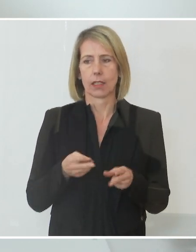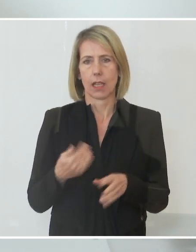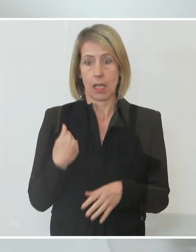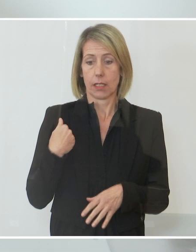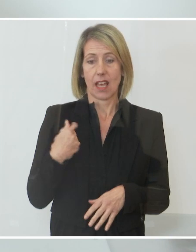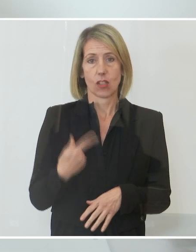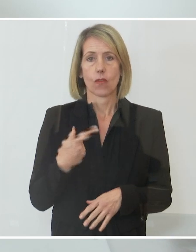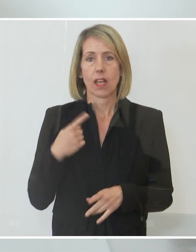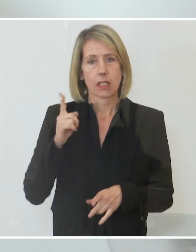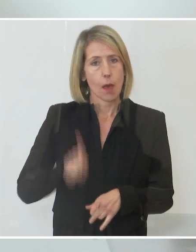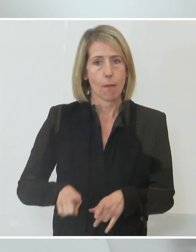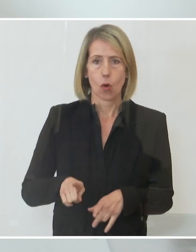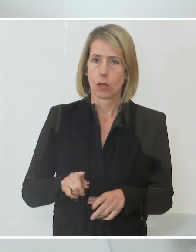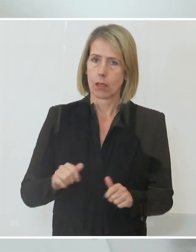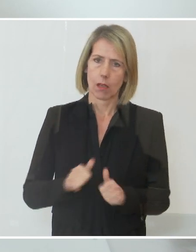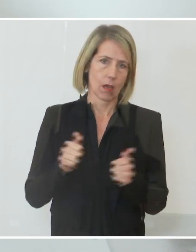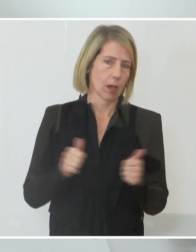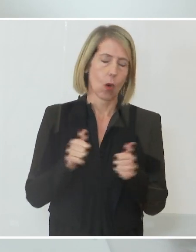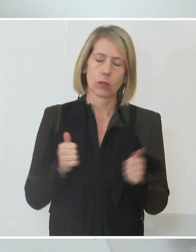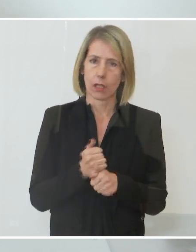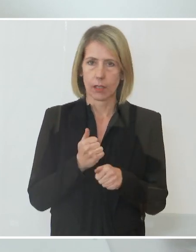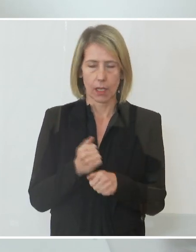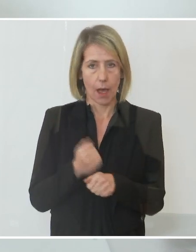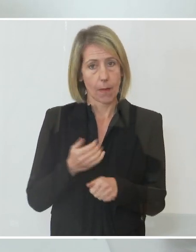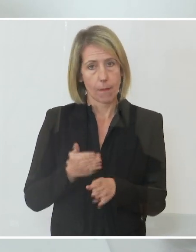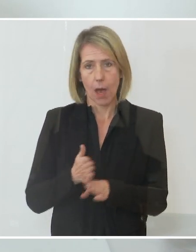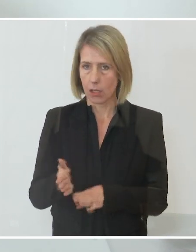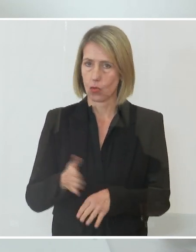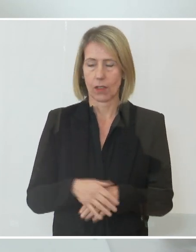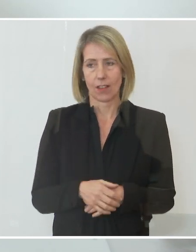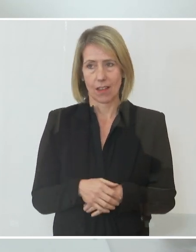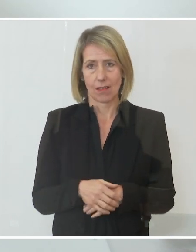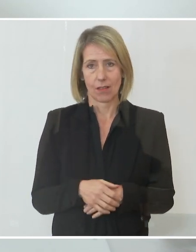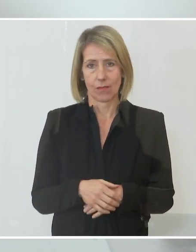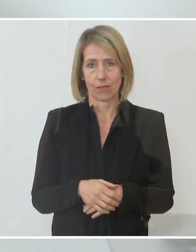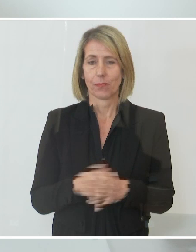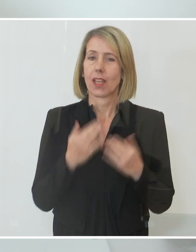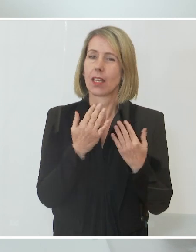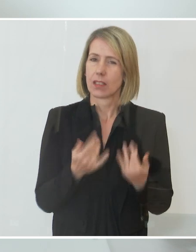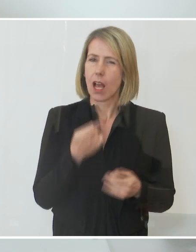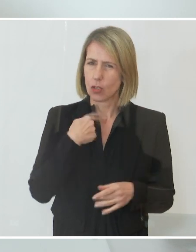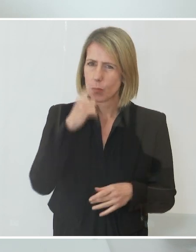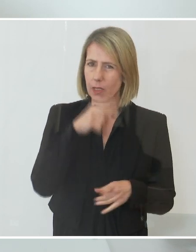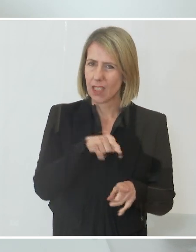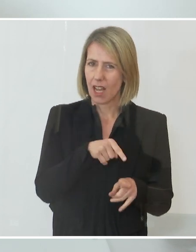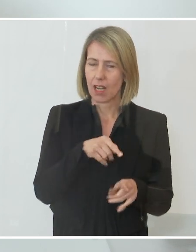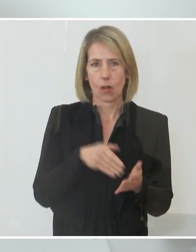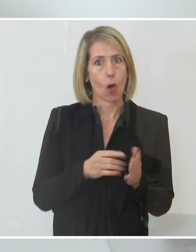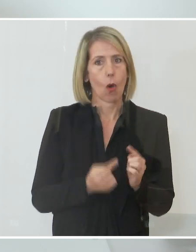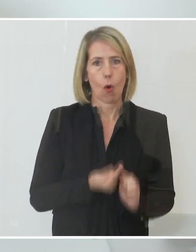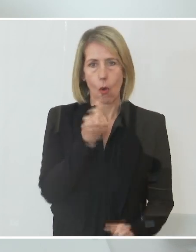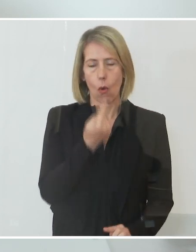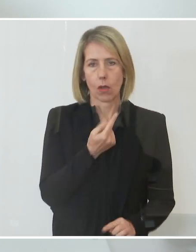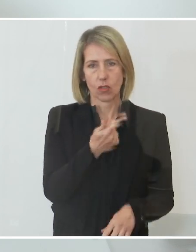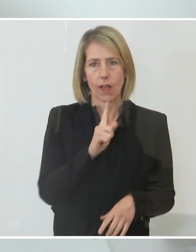Monaten wirklich Großartiges. Die Zahlen in den Spitälern sind nach wie vor hoch. Wir haben 2.27